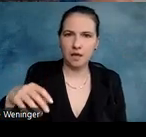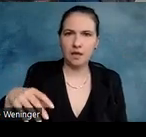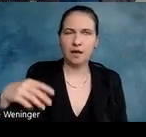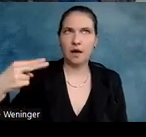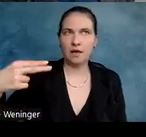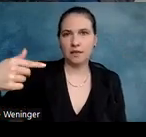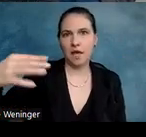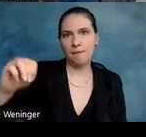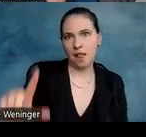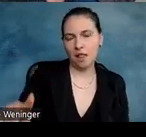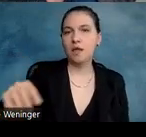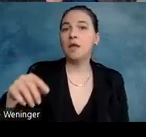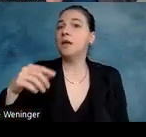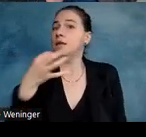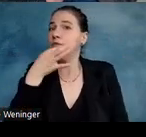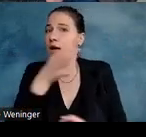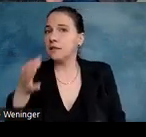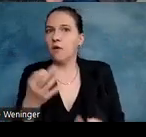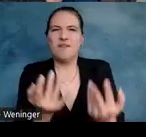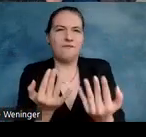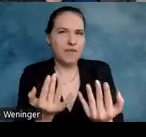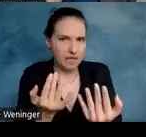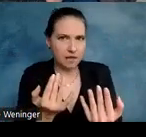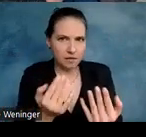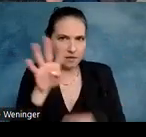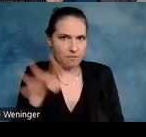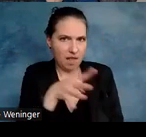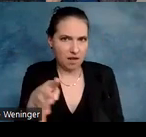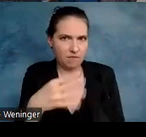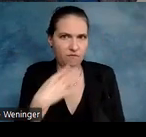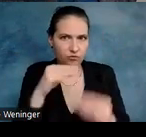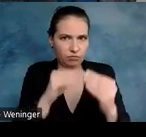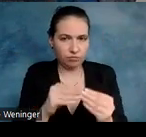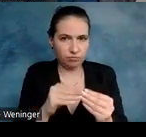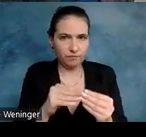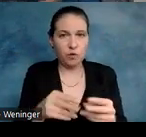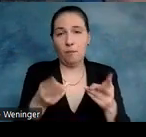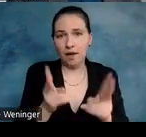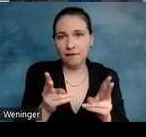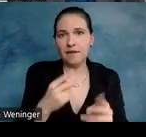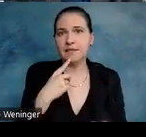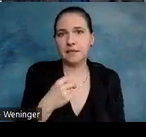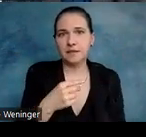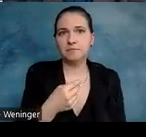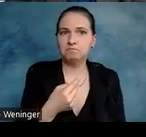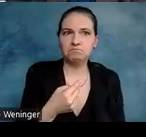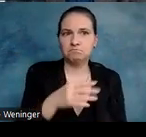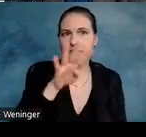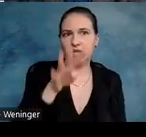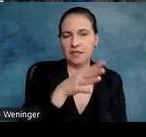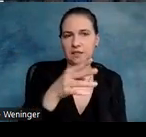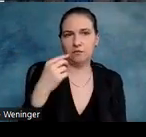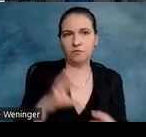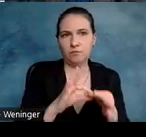Frage ist auch noch, wie viele Tabellen möchte ich erstellen. Also die Regel gilt bei Excel eigentlich aus Übersichtlichkeitsgründen